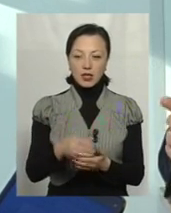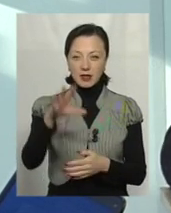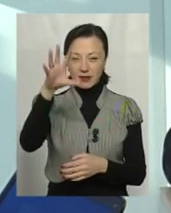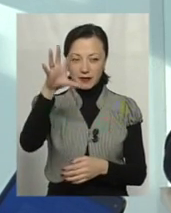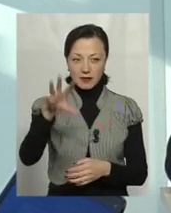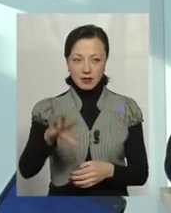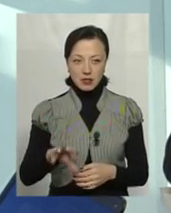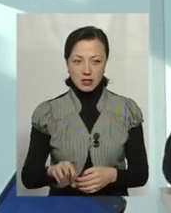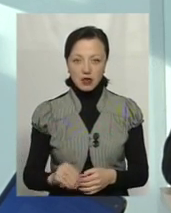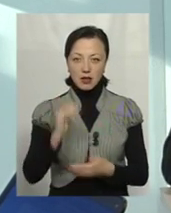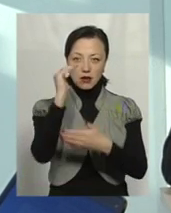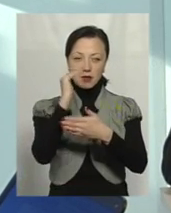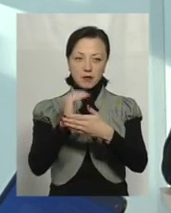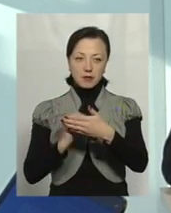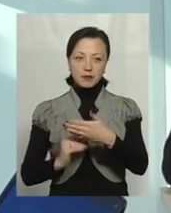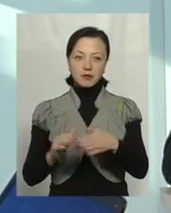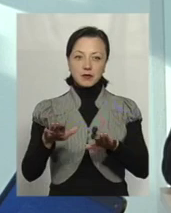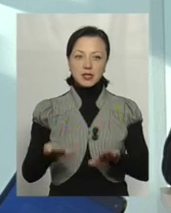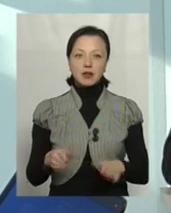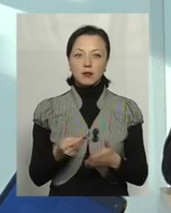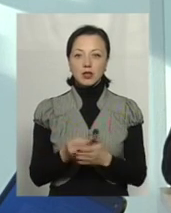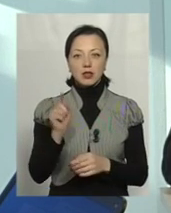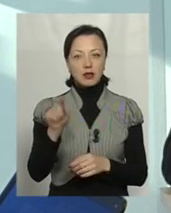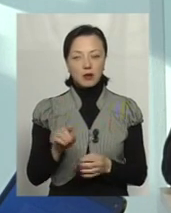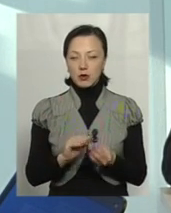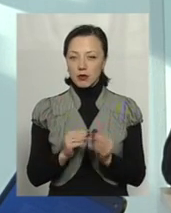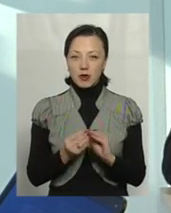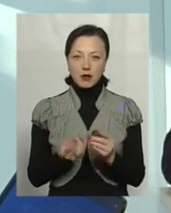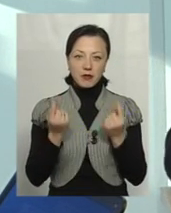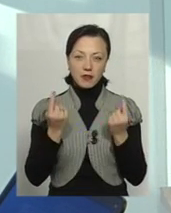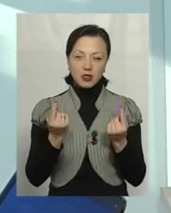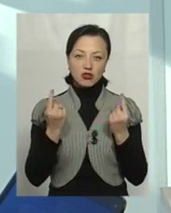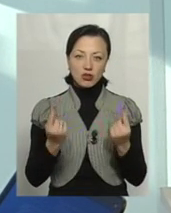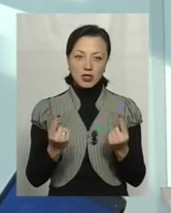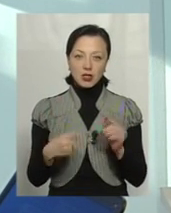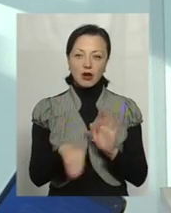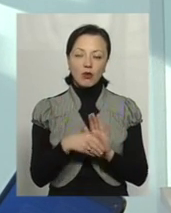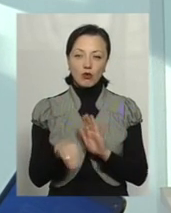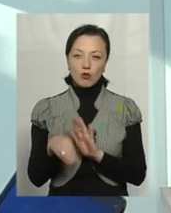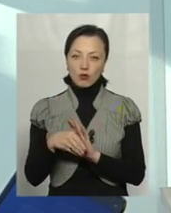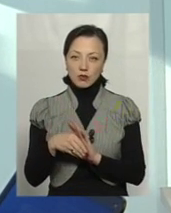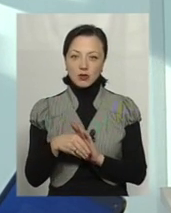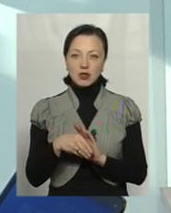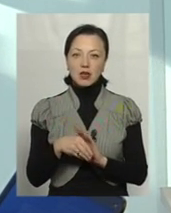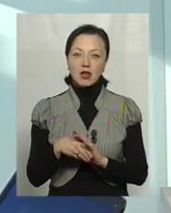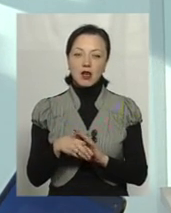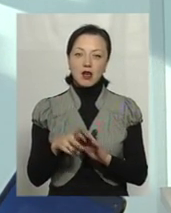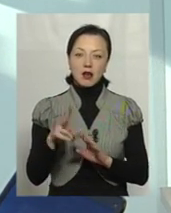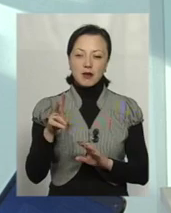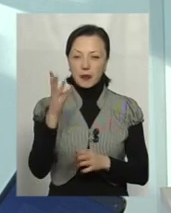піраміда місцевих бюджетів. Там у нас величезні проблеми – корупція, відкати,